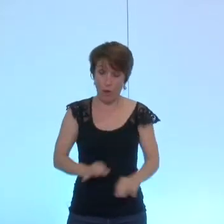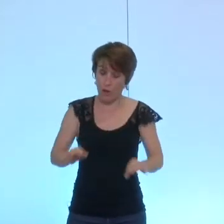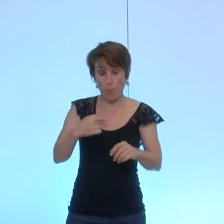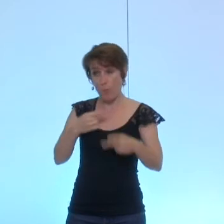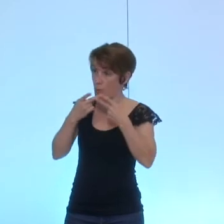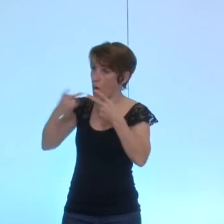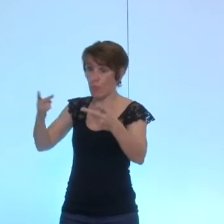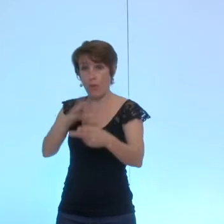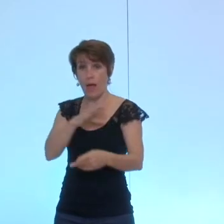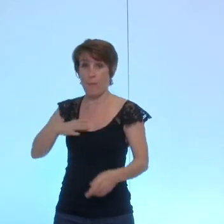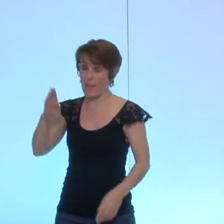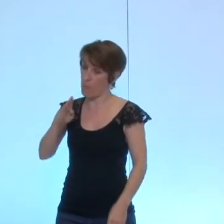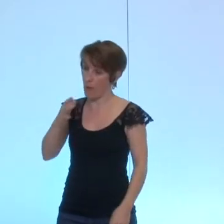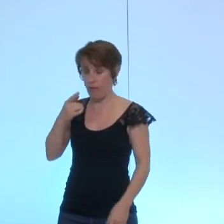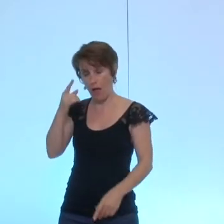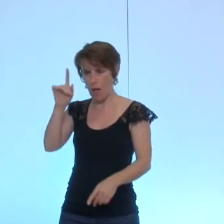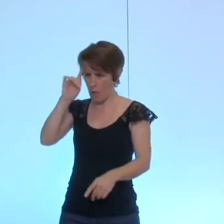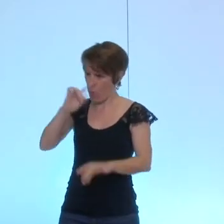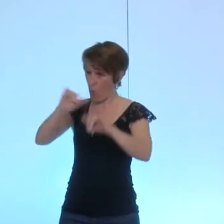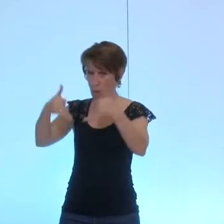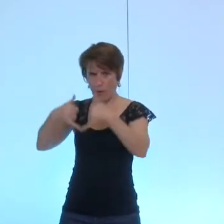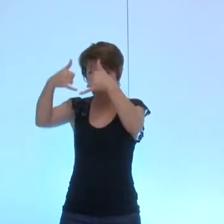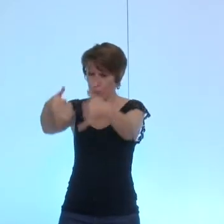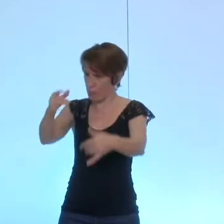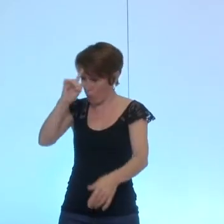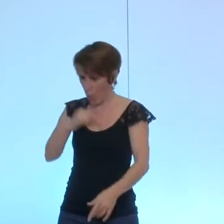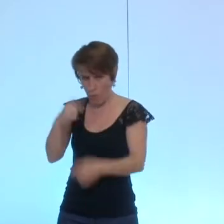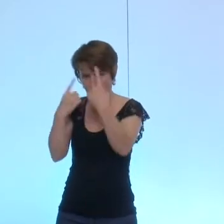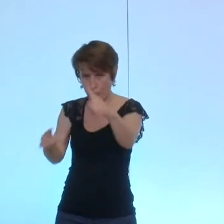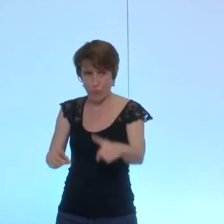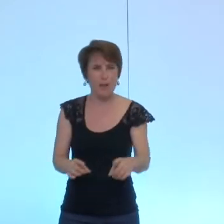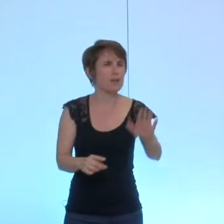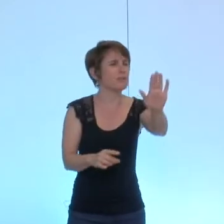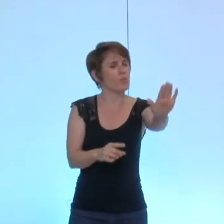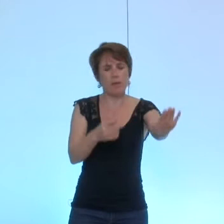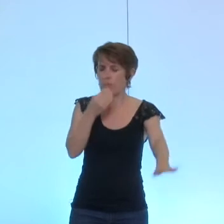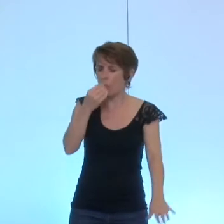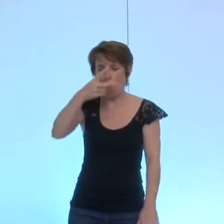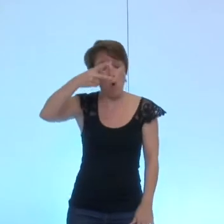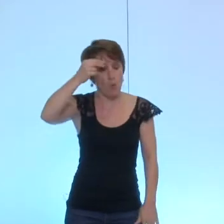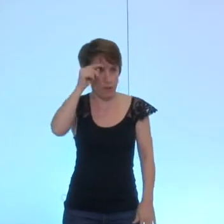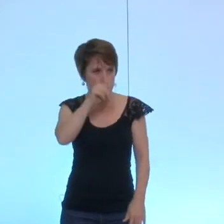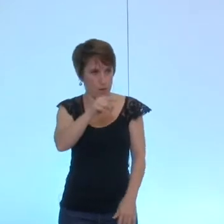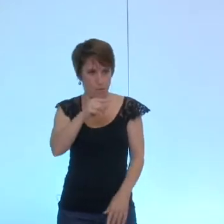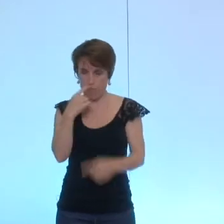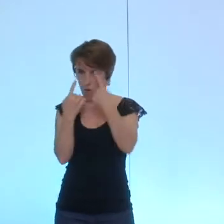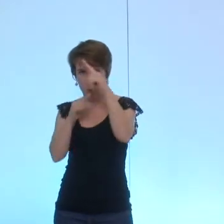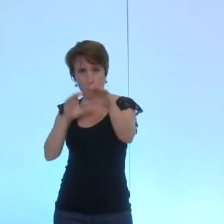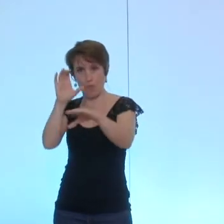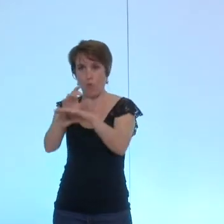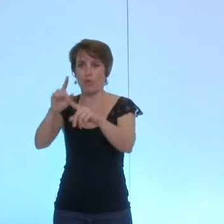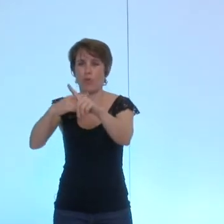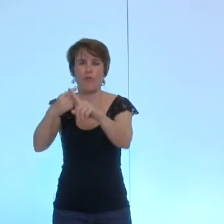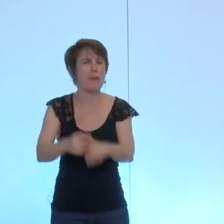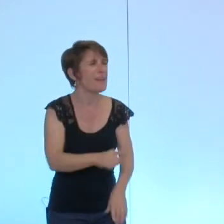Bernard ce que je pensais de pourquoi on attribuait cette pense qu'on a à peu près compris la teneur du message est-ce que vous pensez de ce film non c'est pas ce